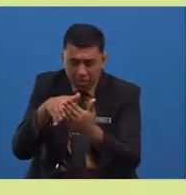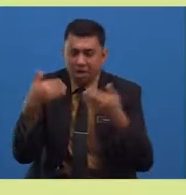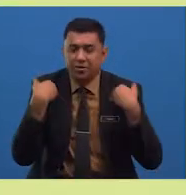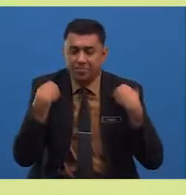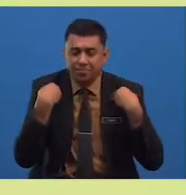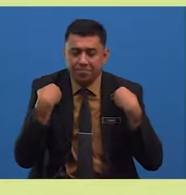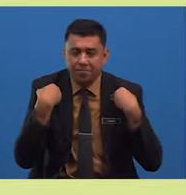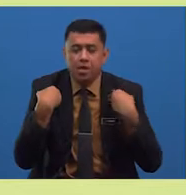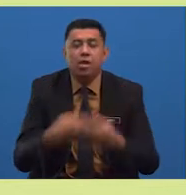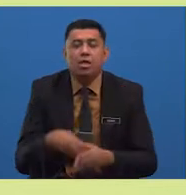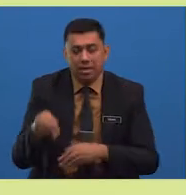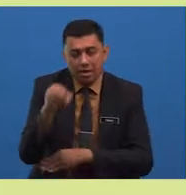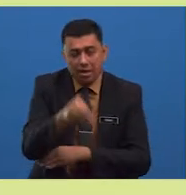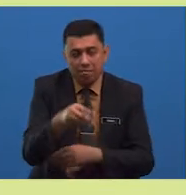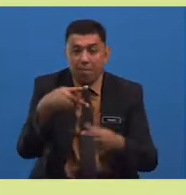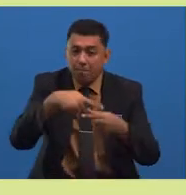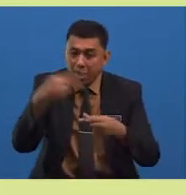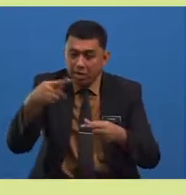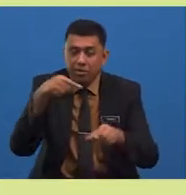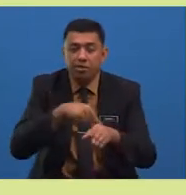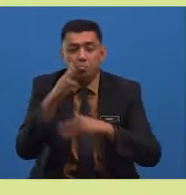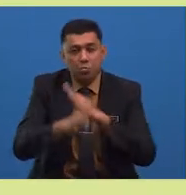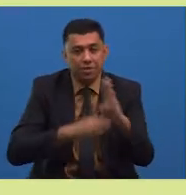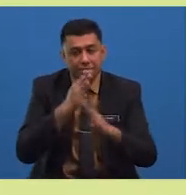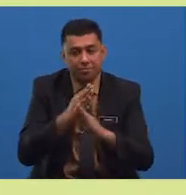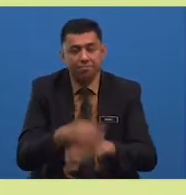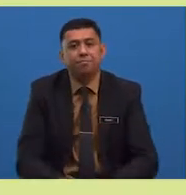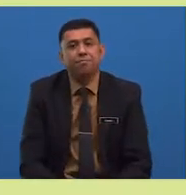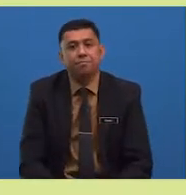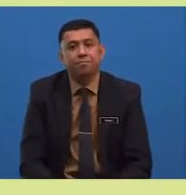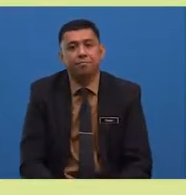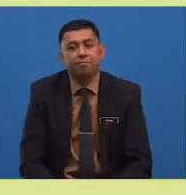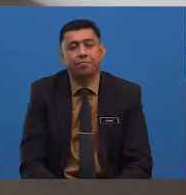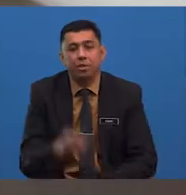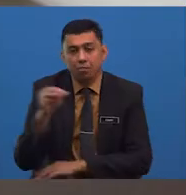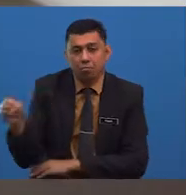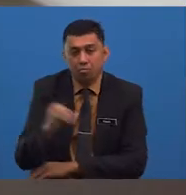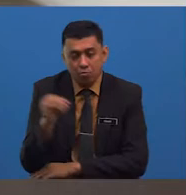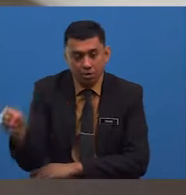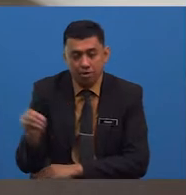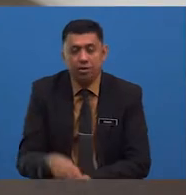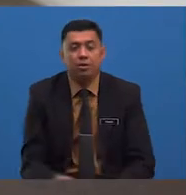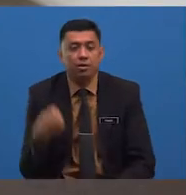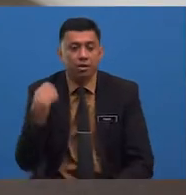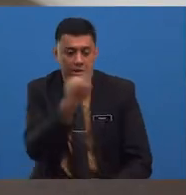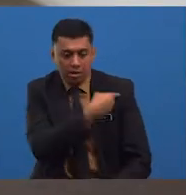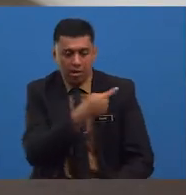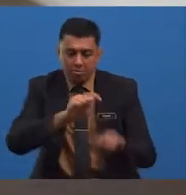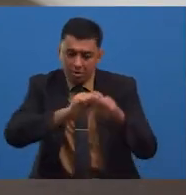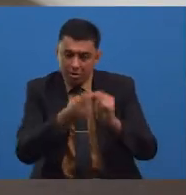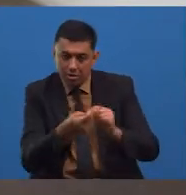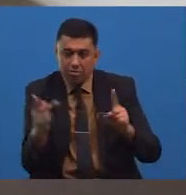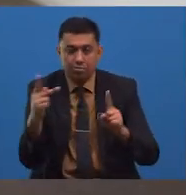kewujudan tanaman padi di bumi. murid-murid, kita